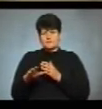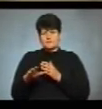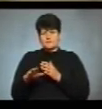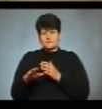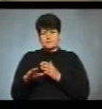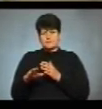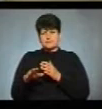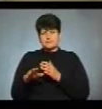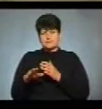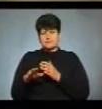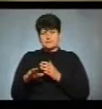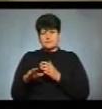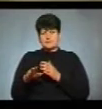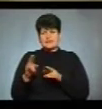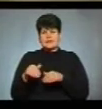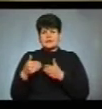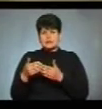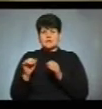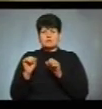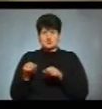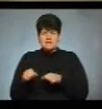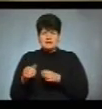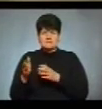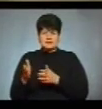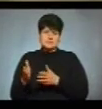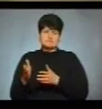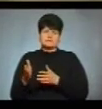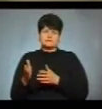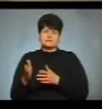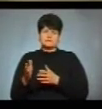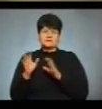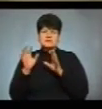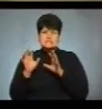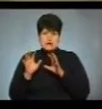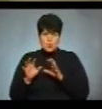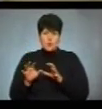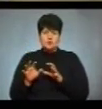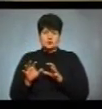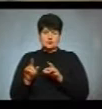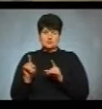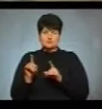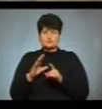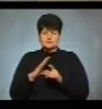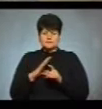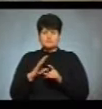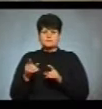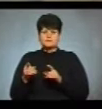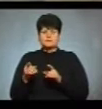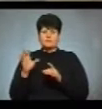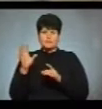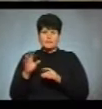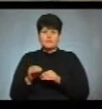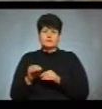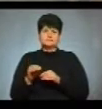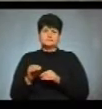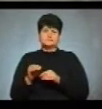надати можливість, законно, щоб відбулися всі, скажімо,